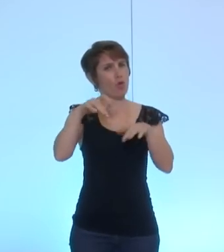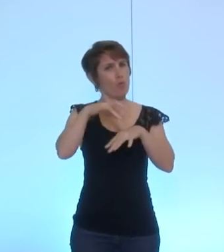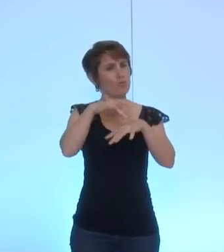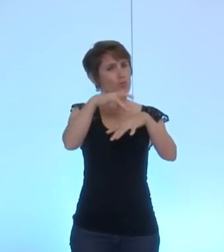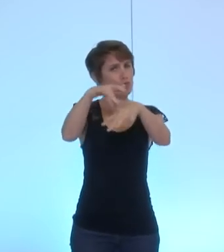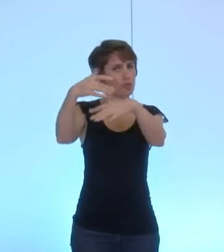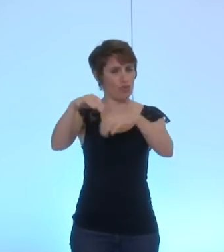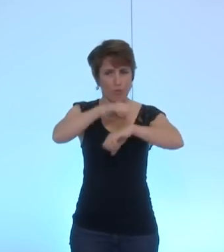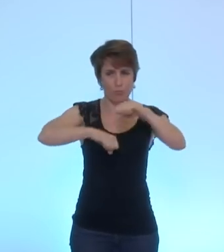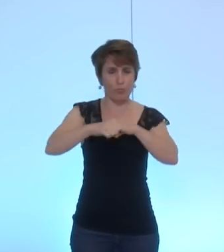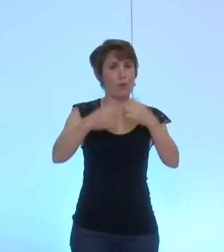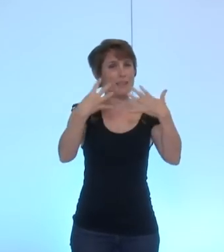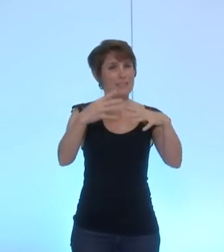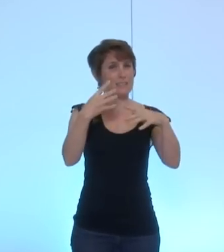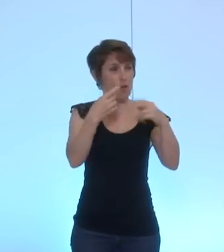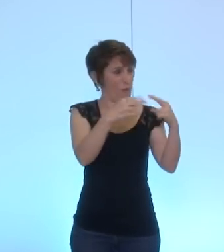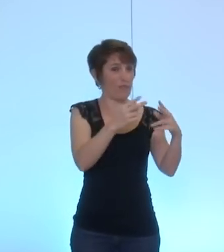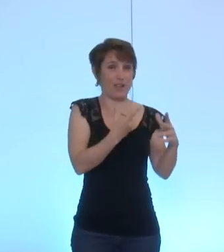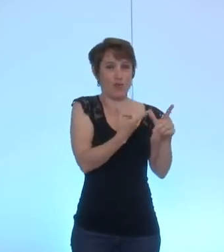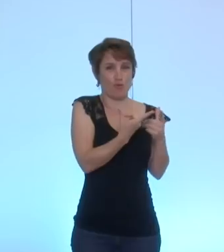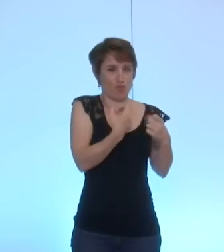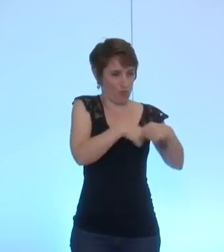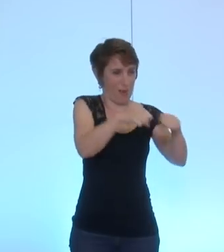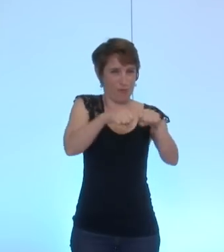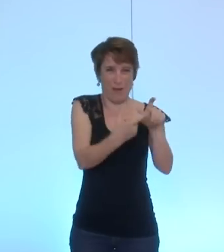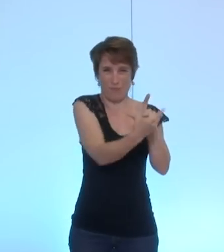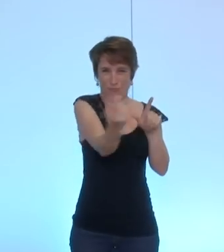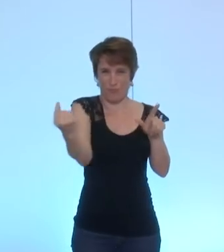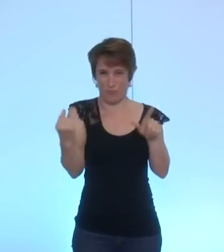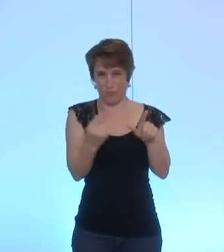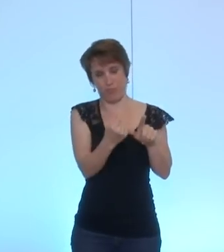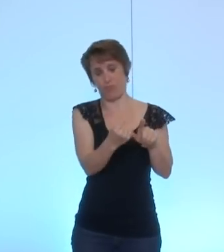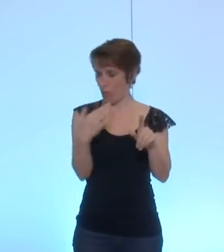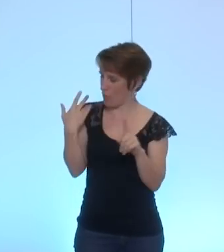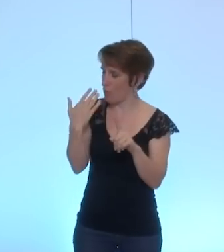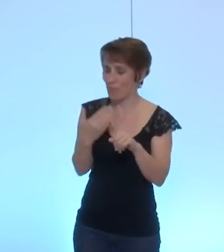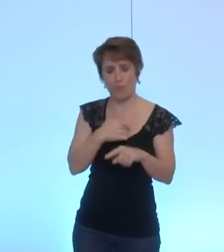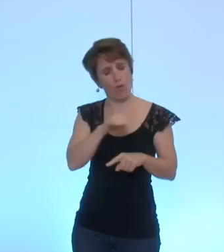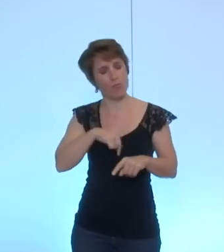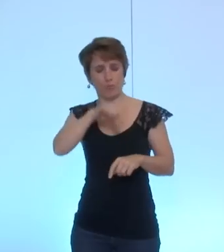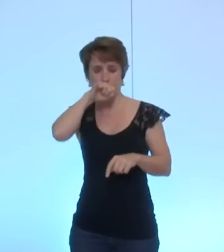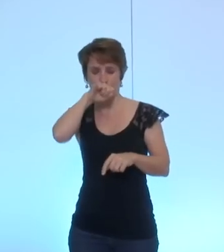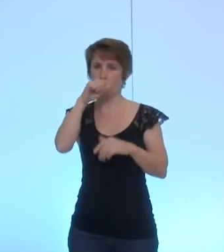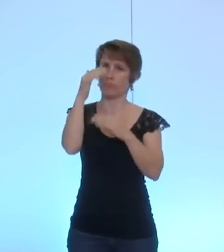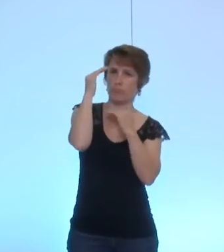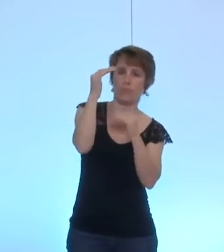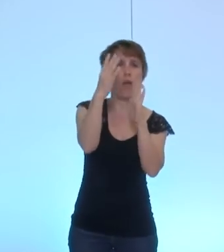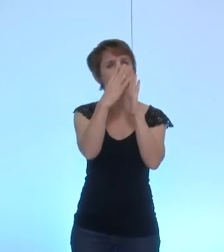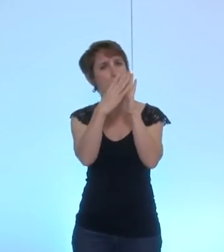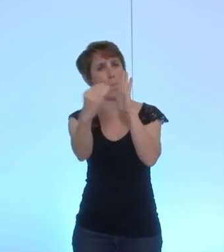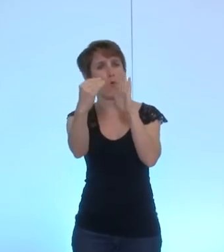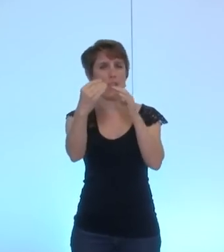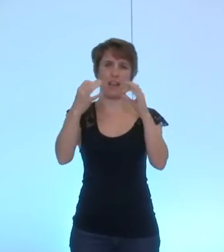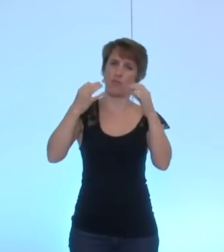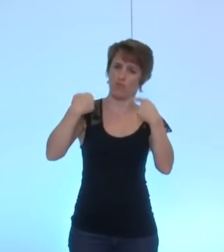Grenoble a fait le choix de s'engager de longue date en faveur de l'émergence d'un modèle plus juste plus solidaire qui donne sa place aux droits